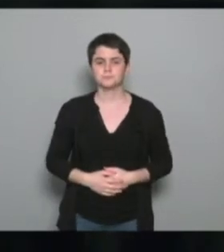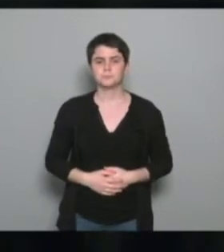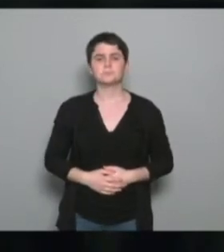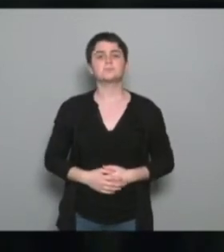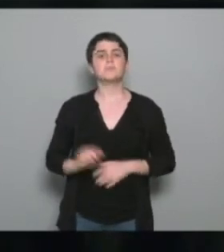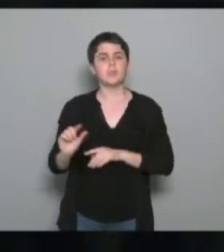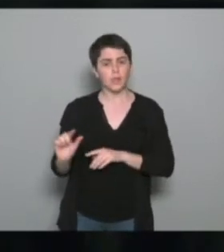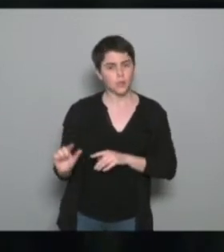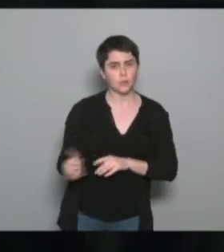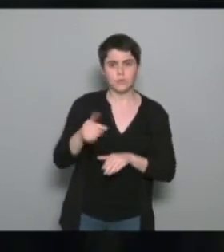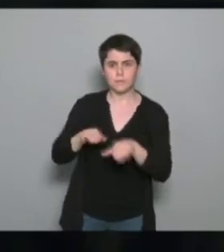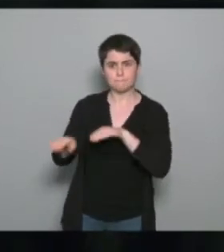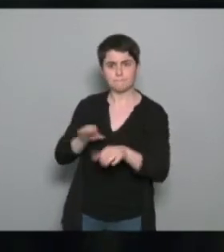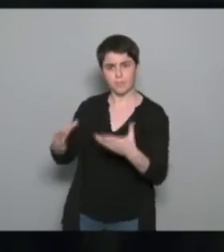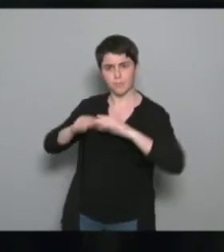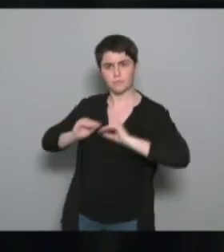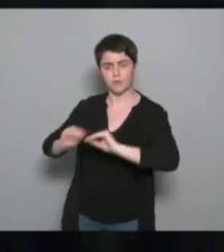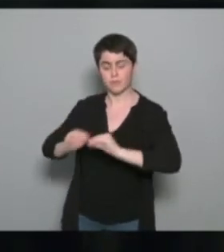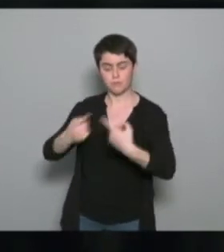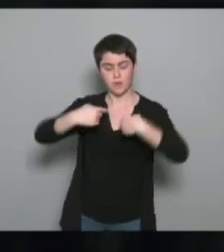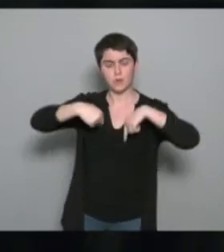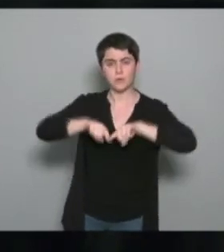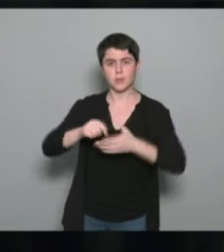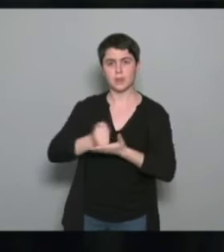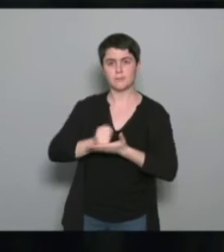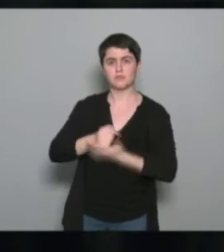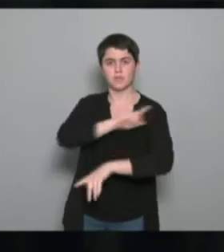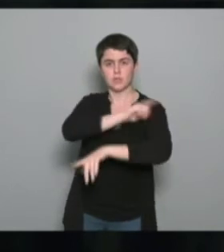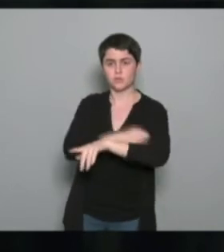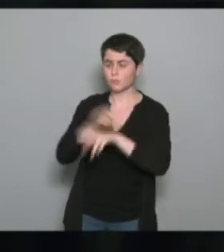est issu du travail qui a été mis en place par le comité de pilotage du sport sur ordonnance